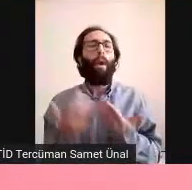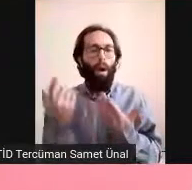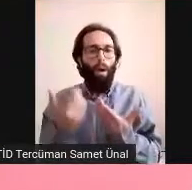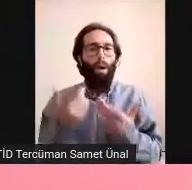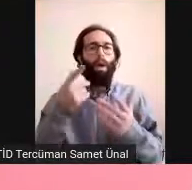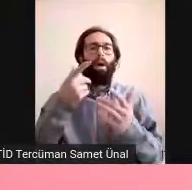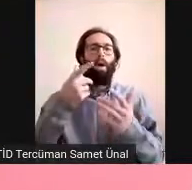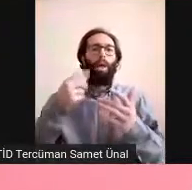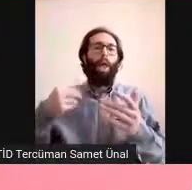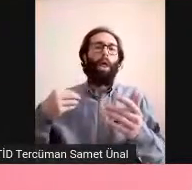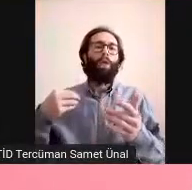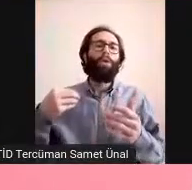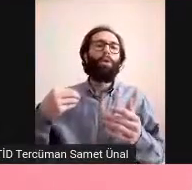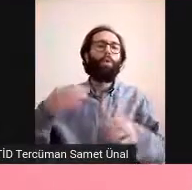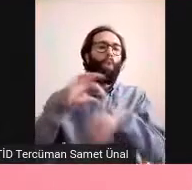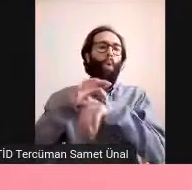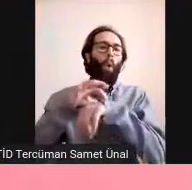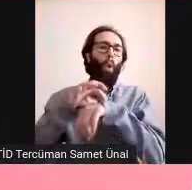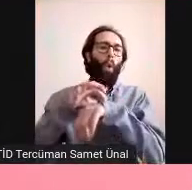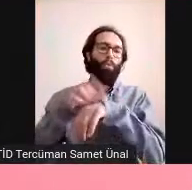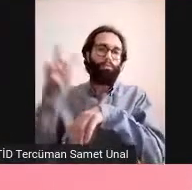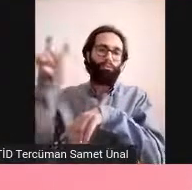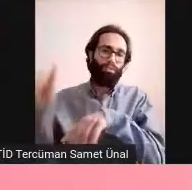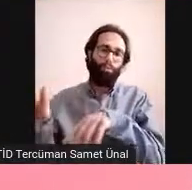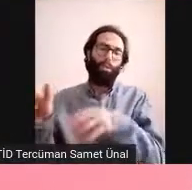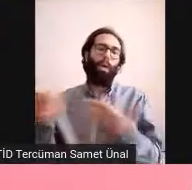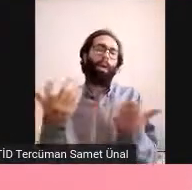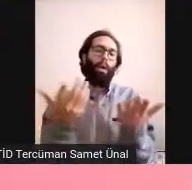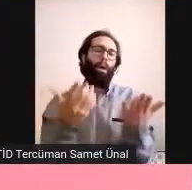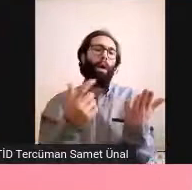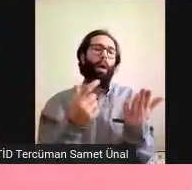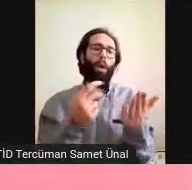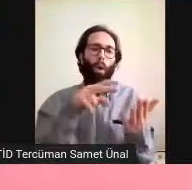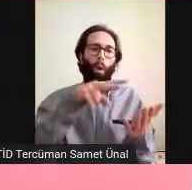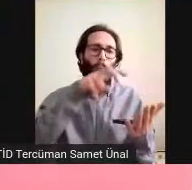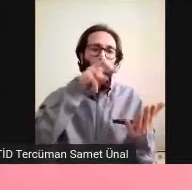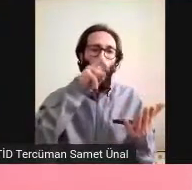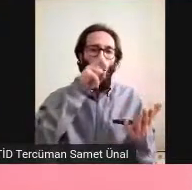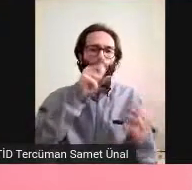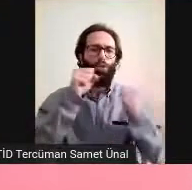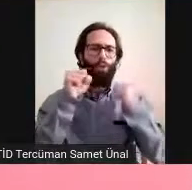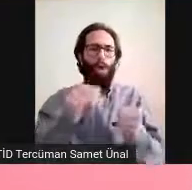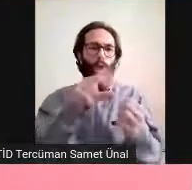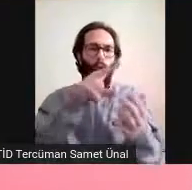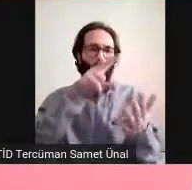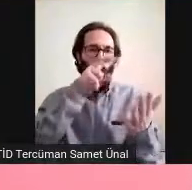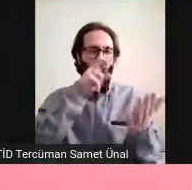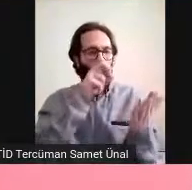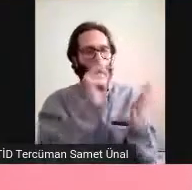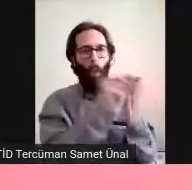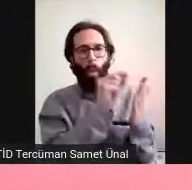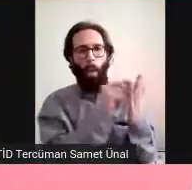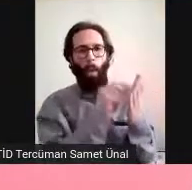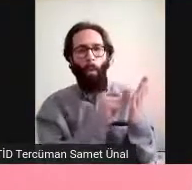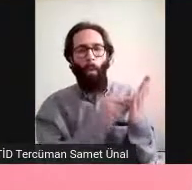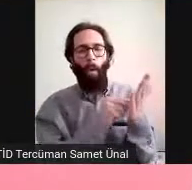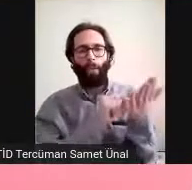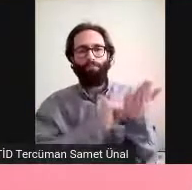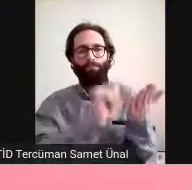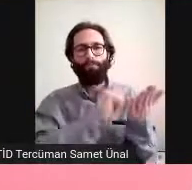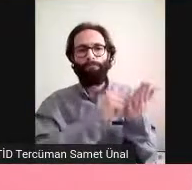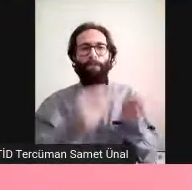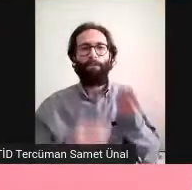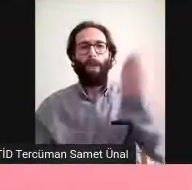Bu insanlara böyle küçük küçük çok kuvvetli kokular veriyorlar. İşte günde beş defa onu kokluyor ki nöronları tekrar öğrensin diye.